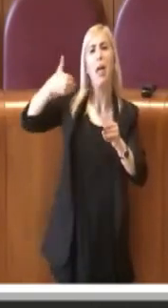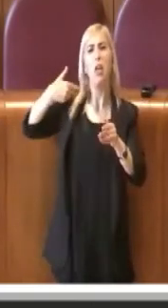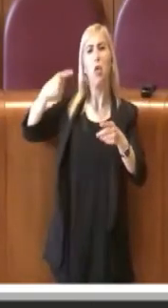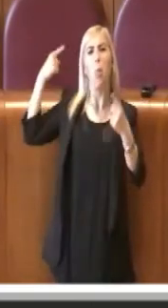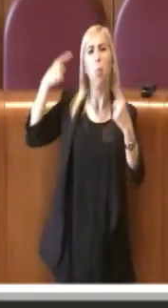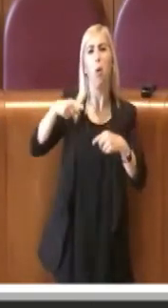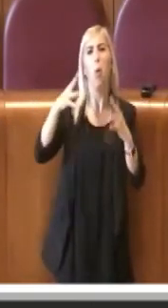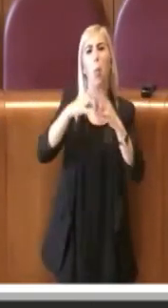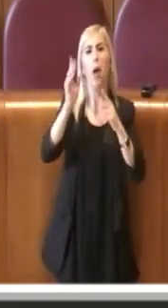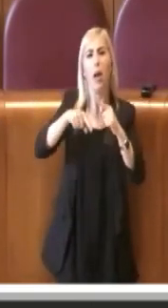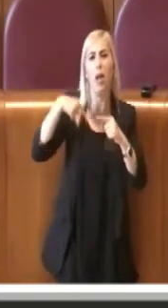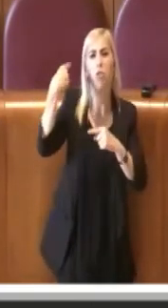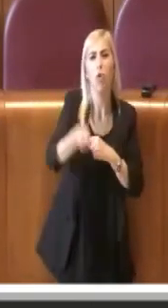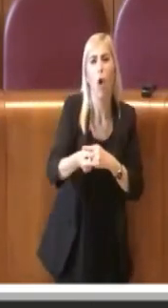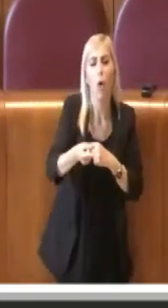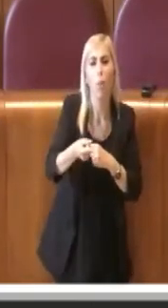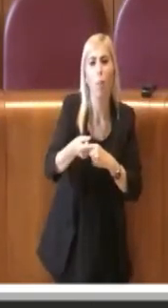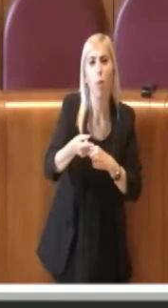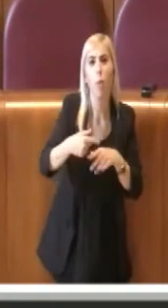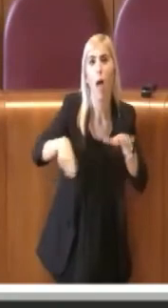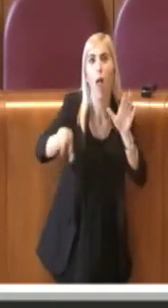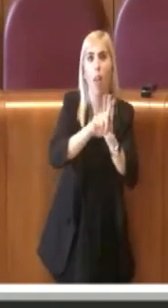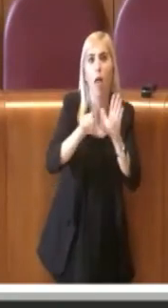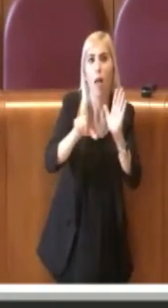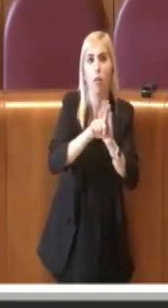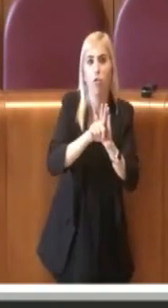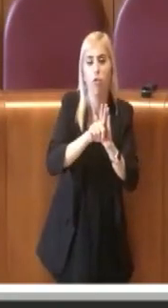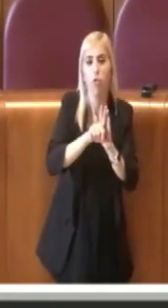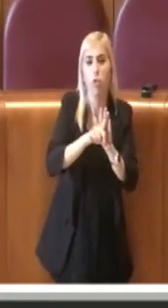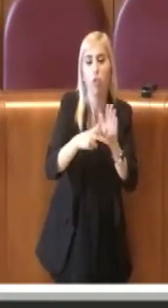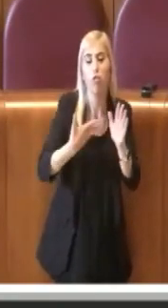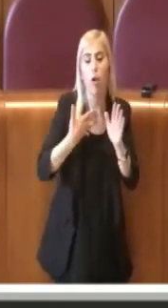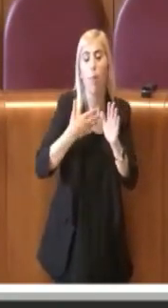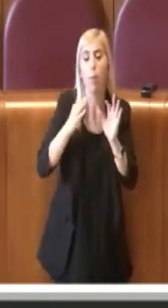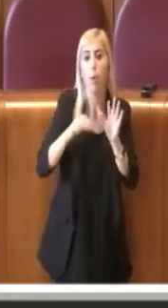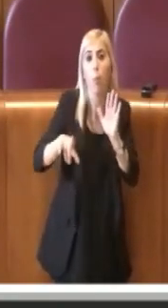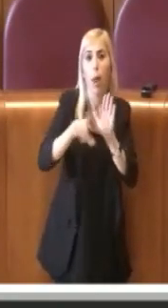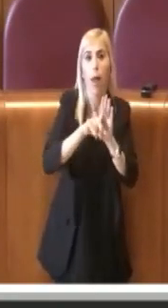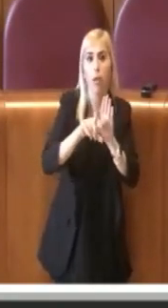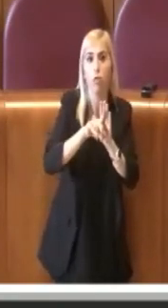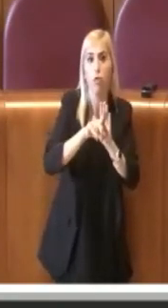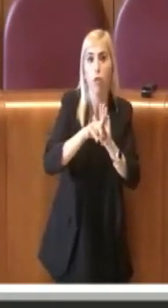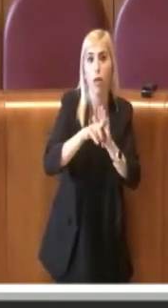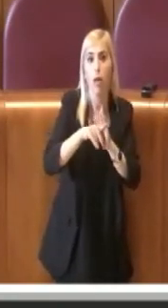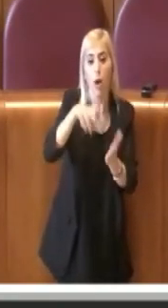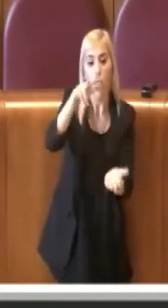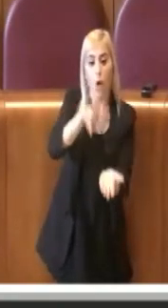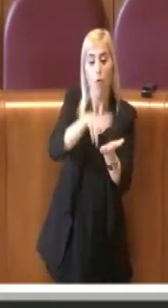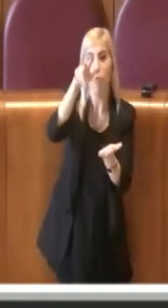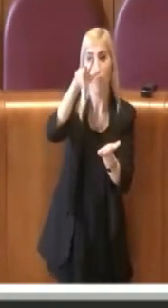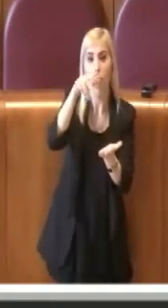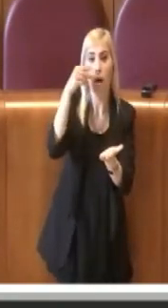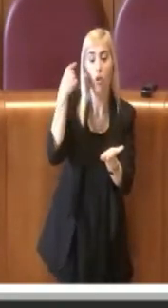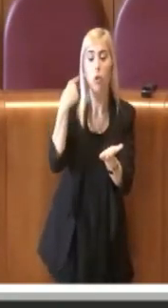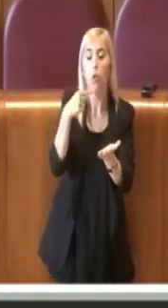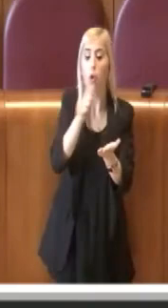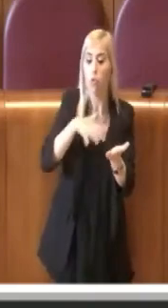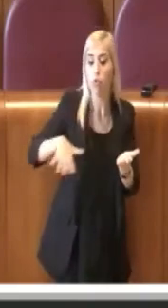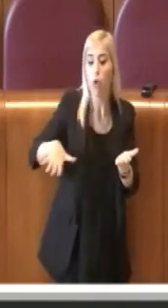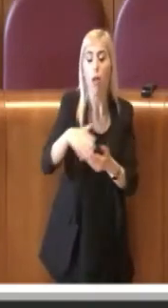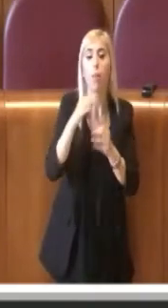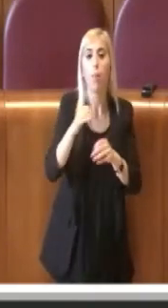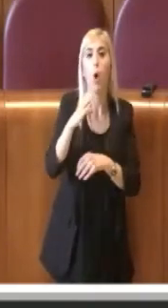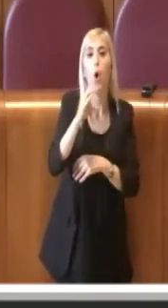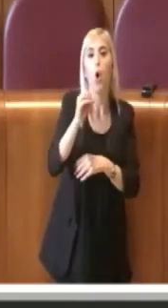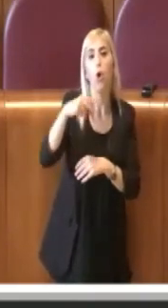bensì quella legge che ha istituito queste Acru è la legge sul condone edilizio, quindi